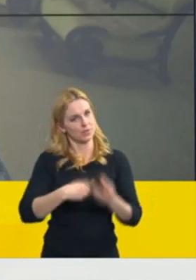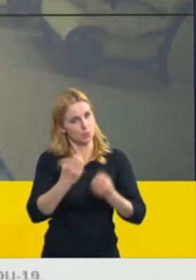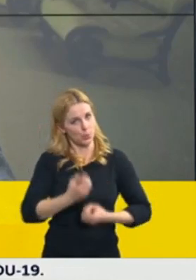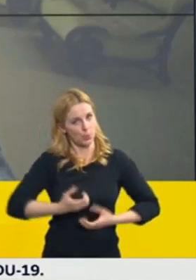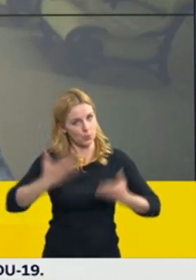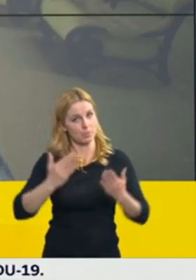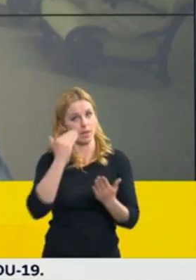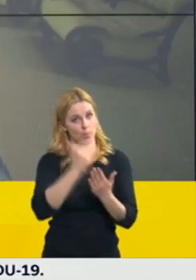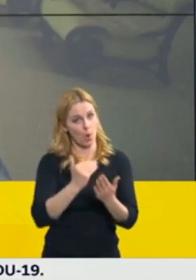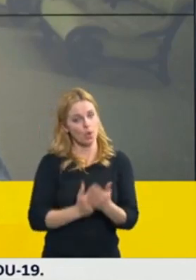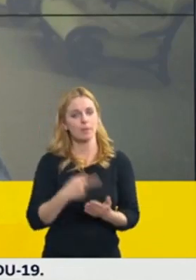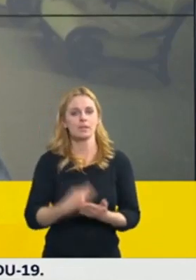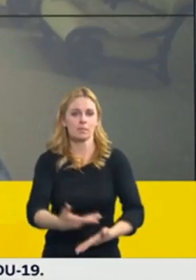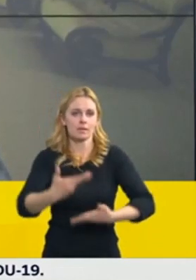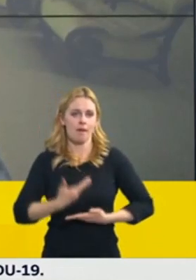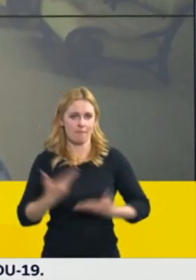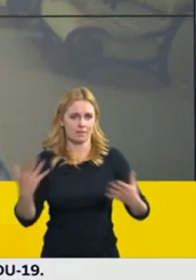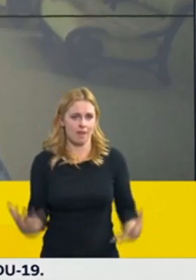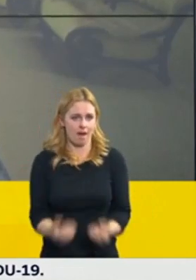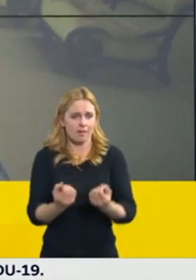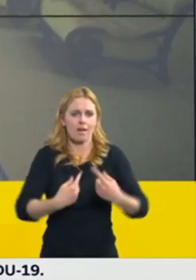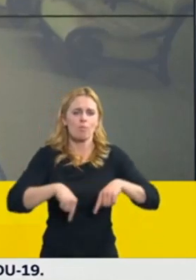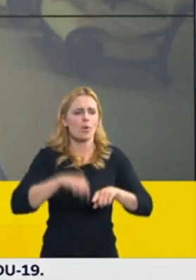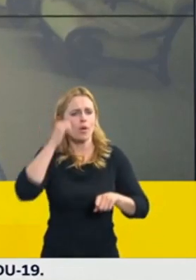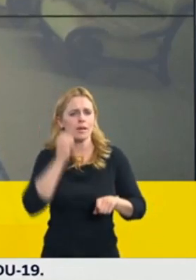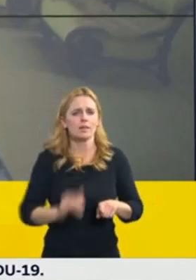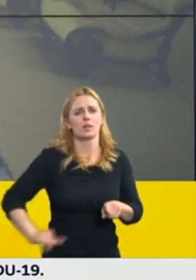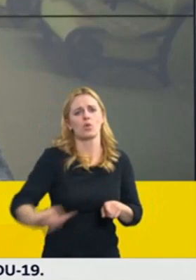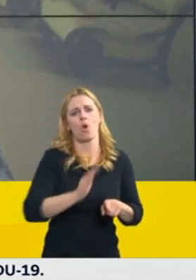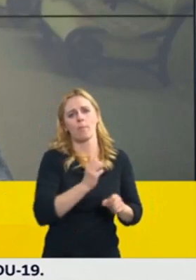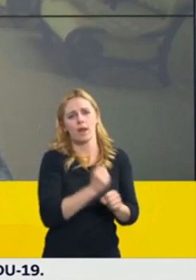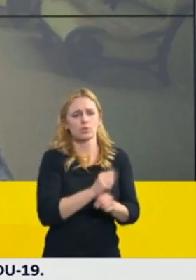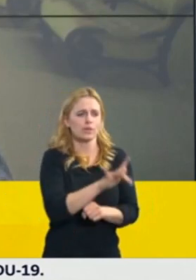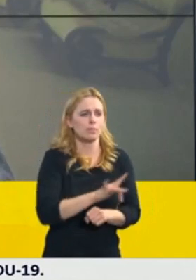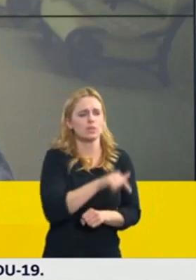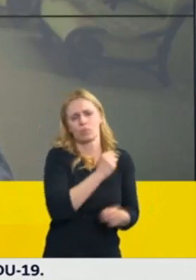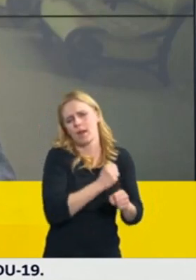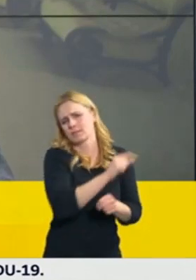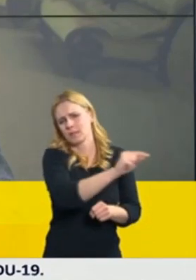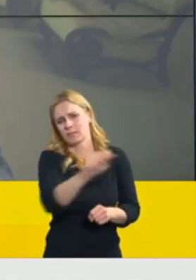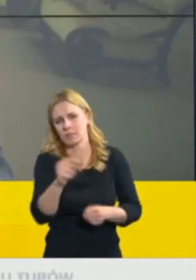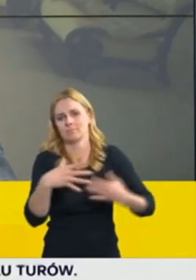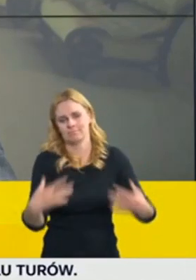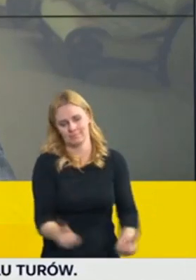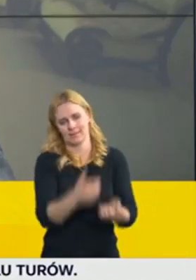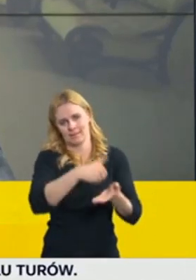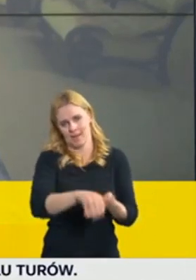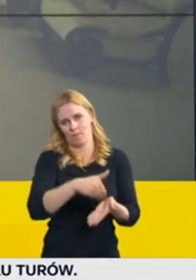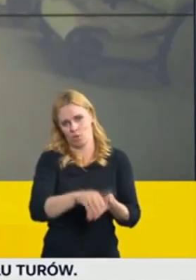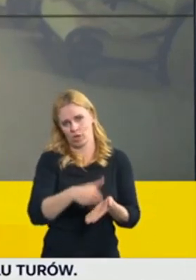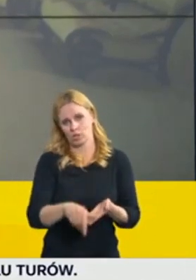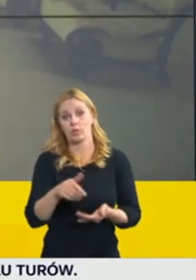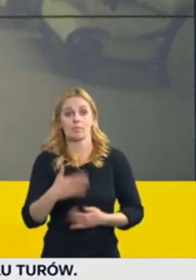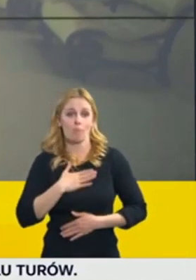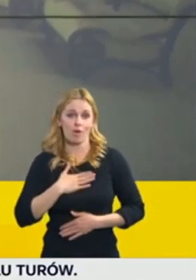zachraňuje stovky tisíc pracovních míst, bude pokračovat i nadále. Tolik z mojí strany. Děkuji vám.